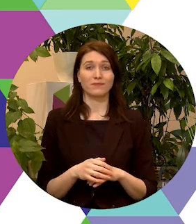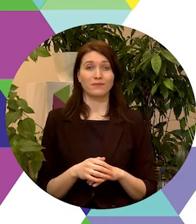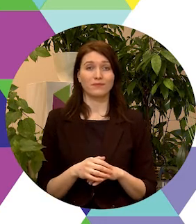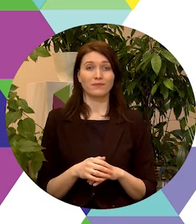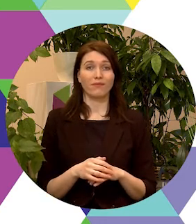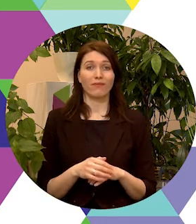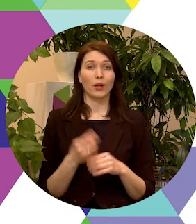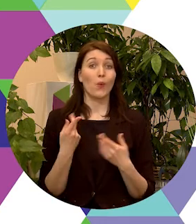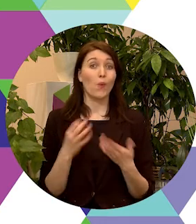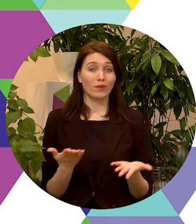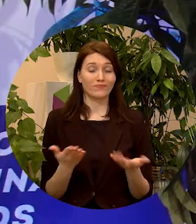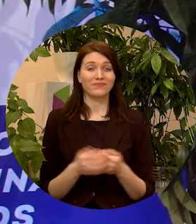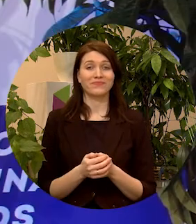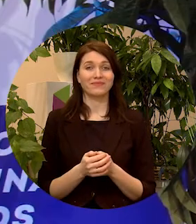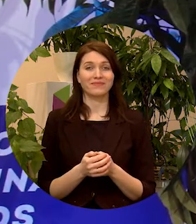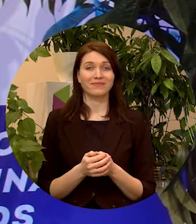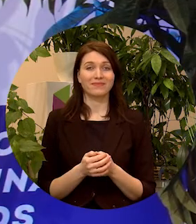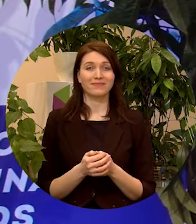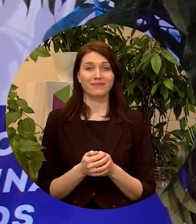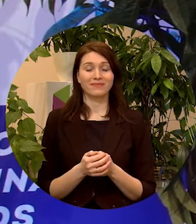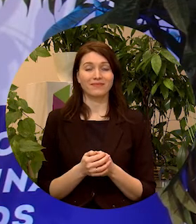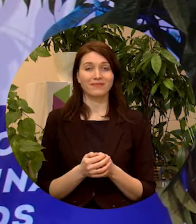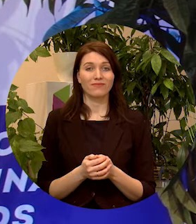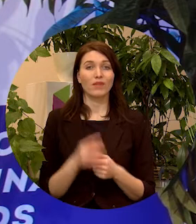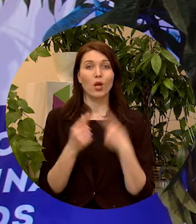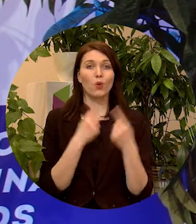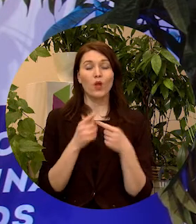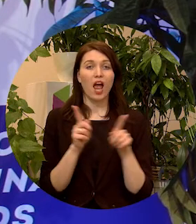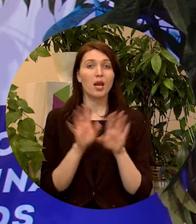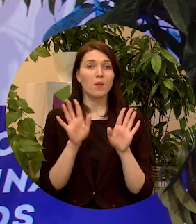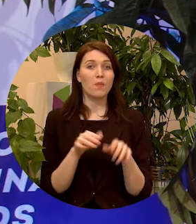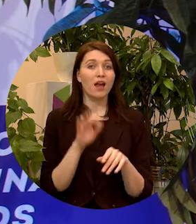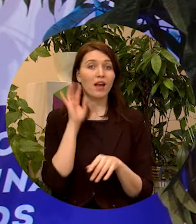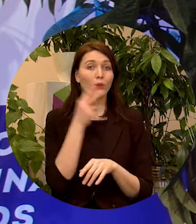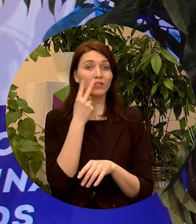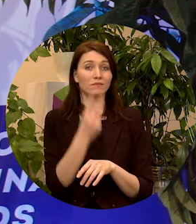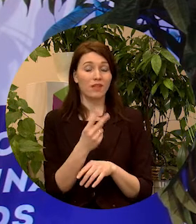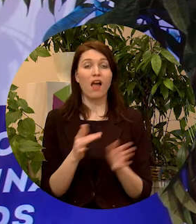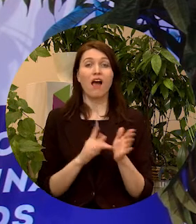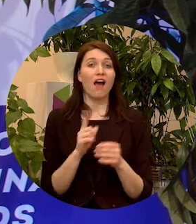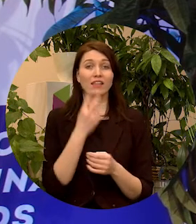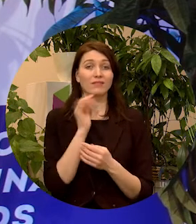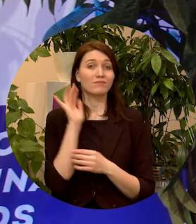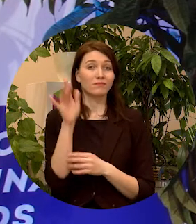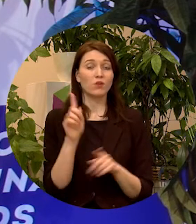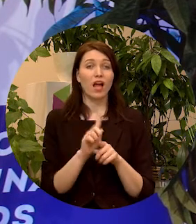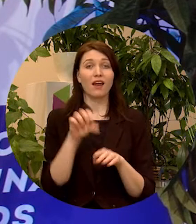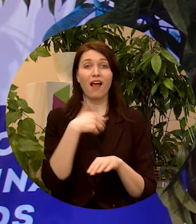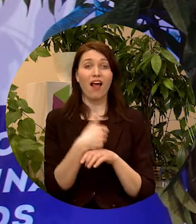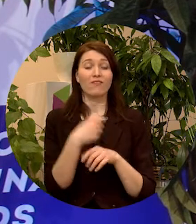Nu ko, un tad kāda, runājot jā arī par vīziju, tad kāda tad ir vīzija un prioritātes